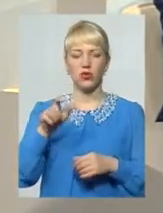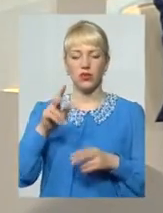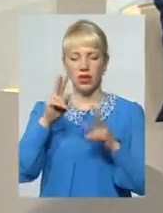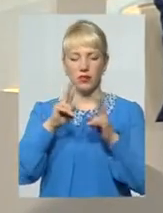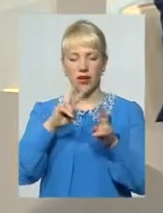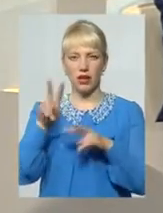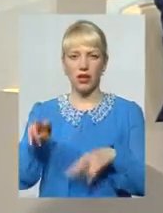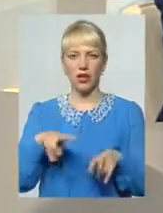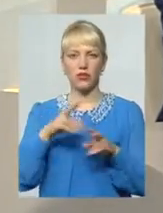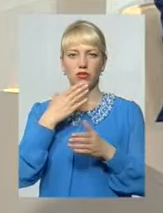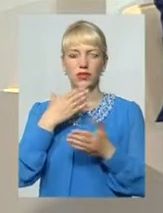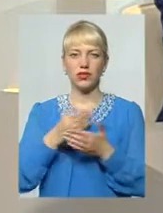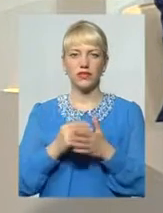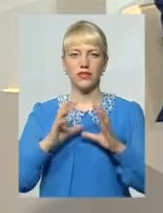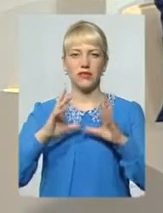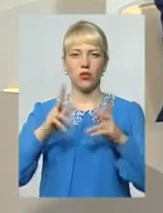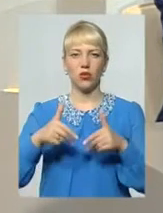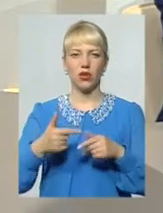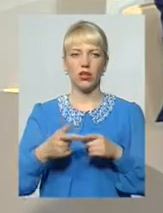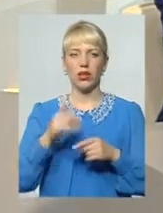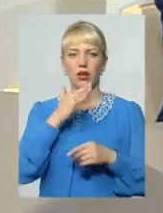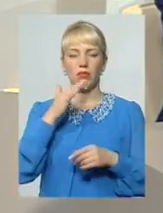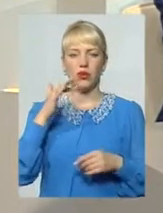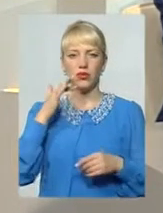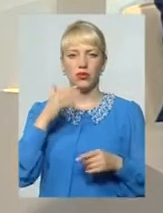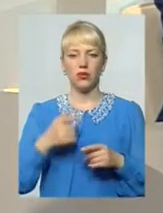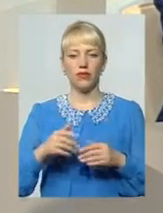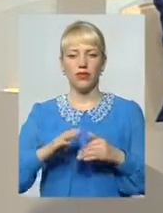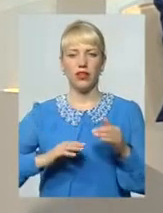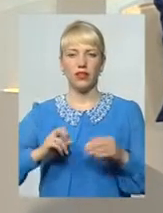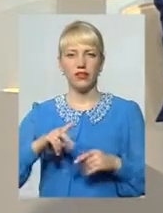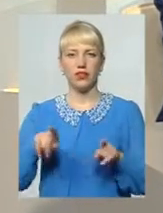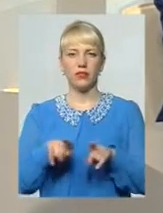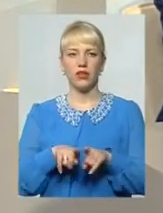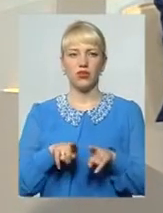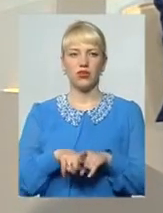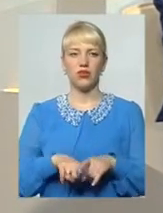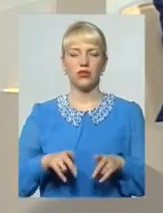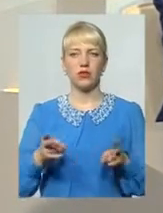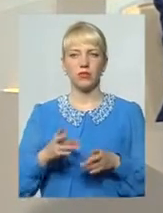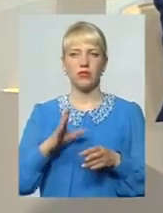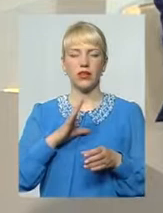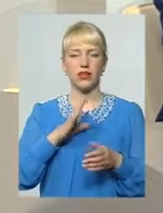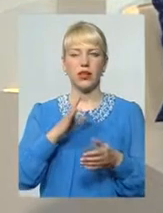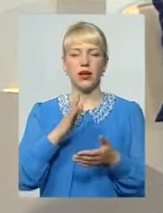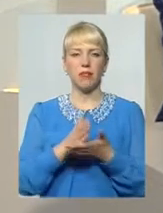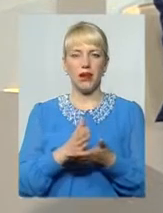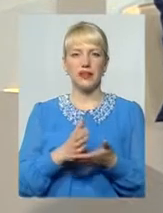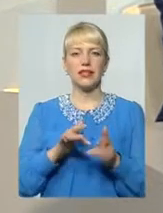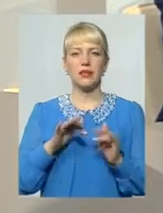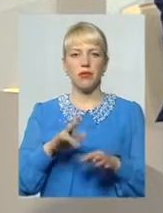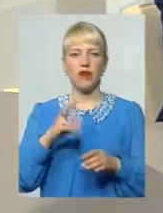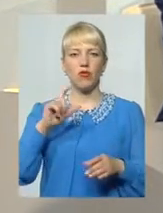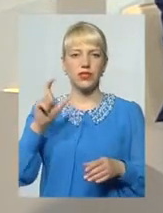свій світогляд і багатьом фахівцям теж довелося мати справу з новим